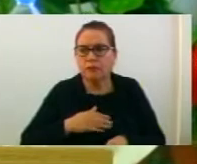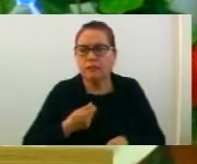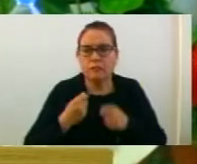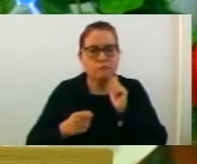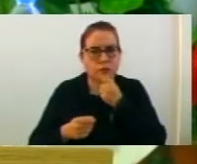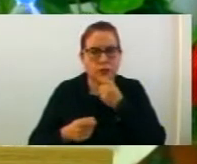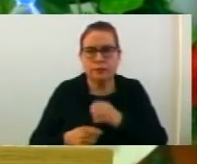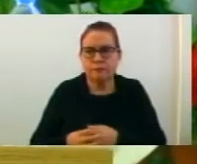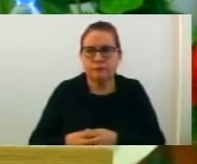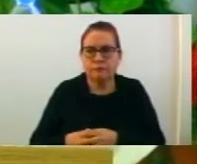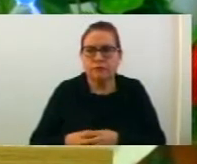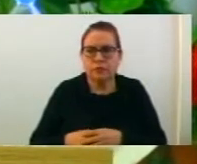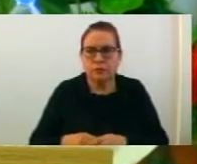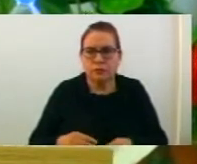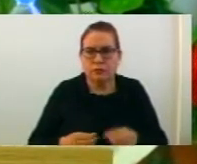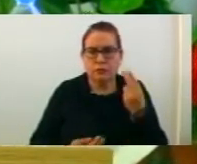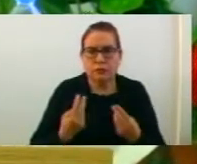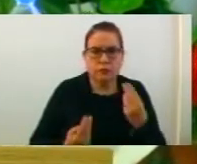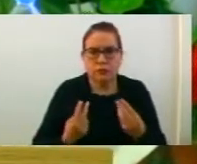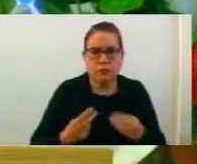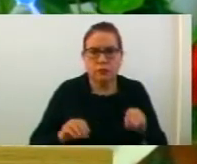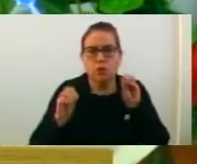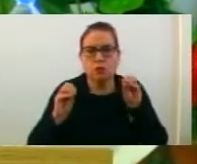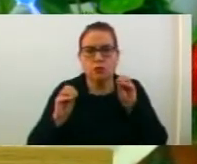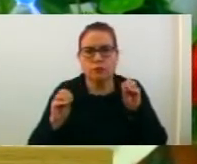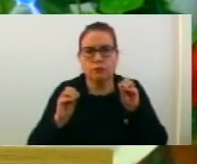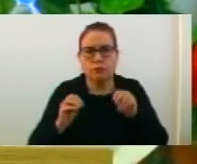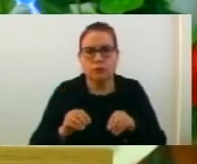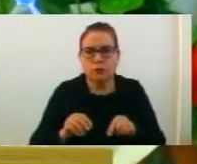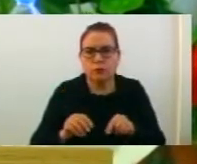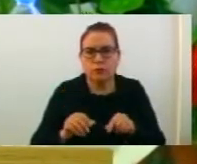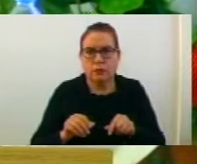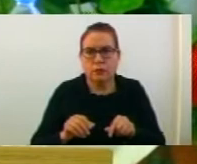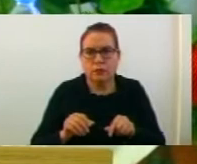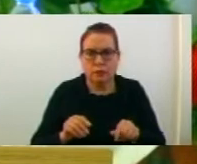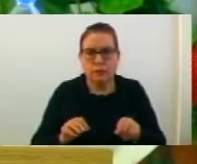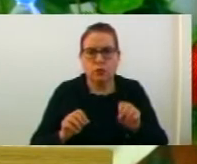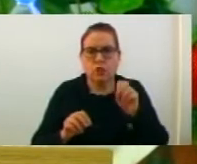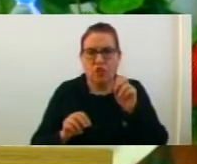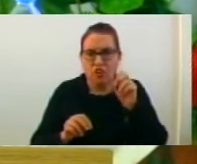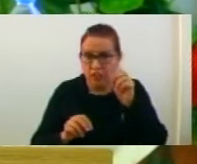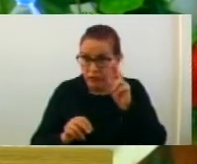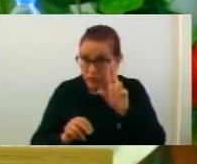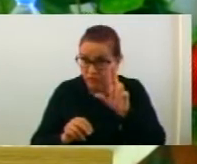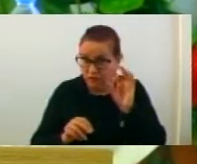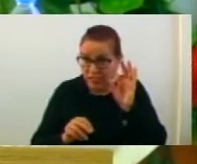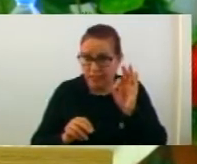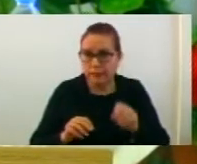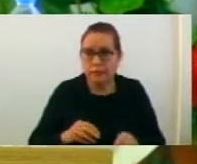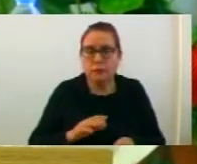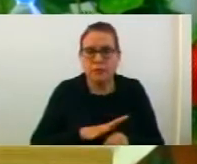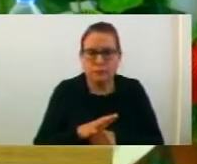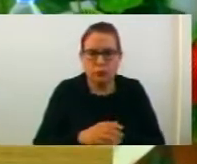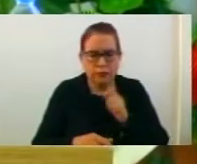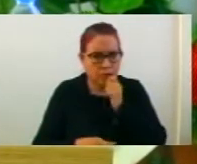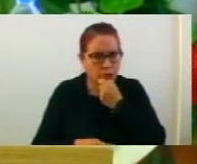През основното на справеденото глас костирам дека Советот со 20 гласа за безднатен против безднатен